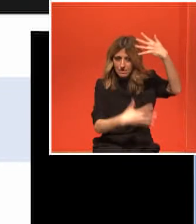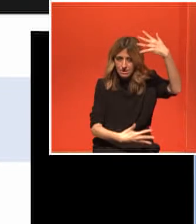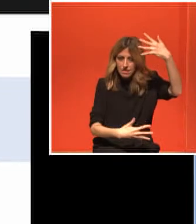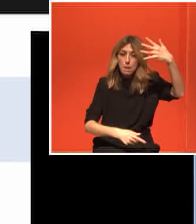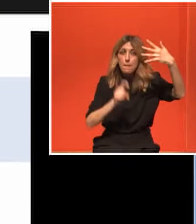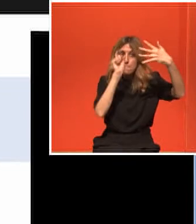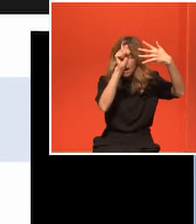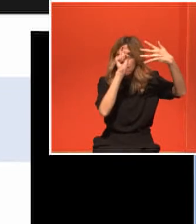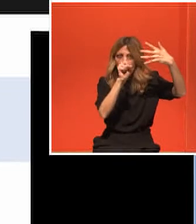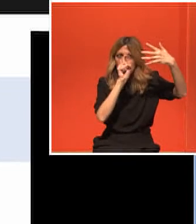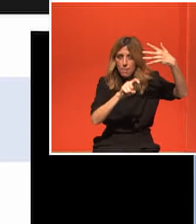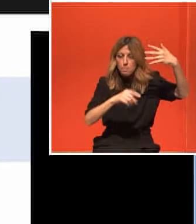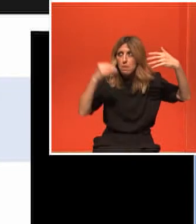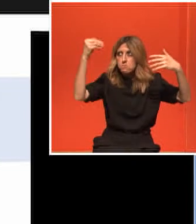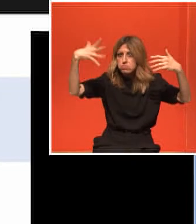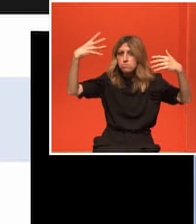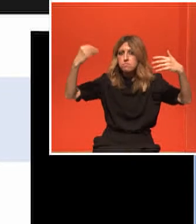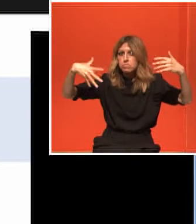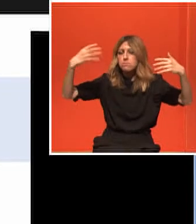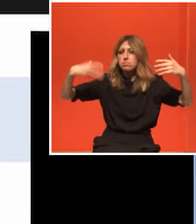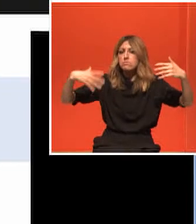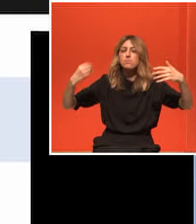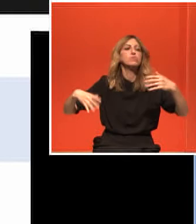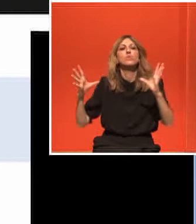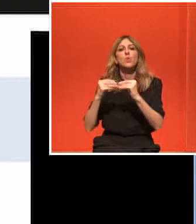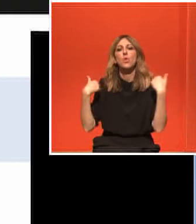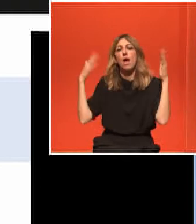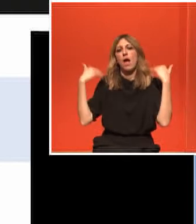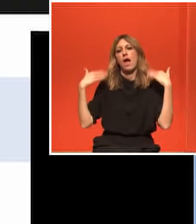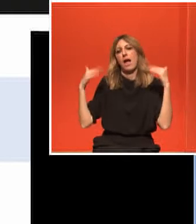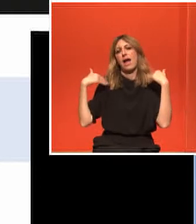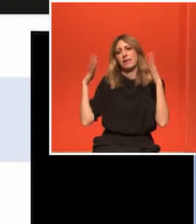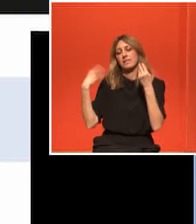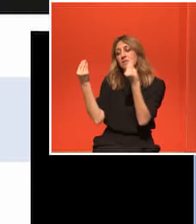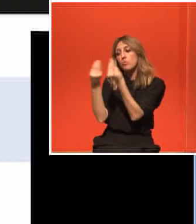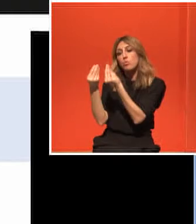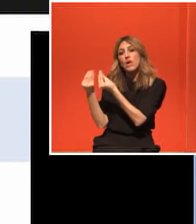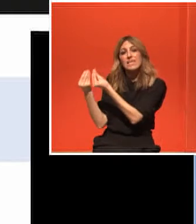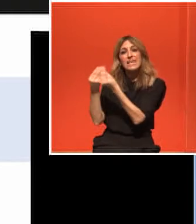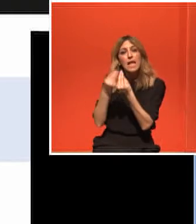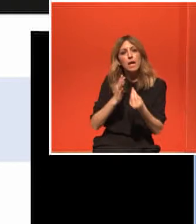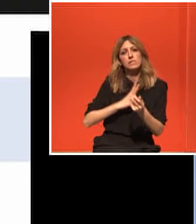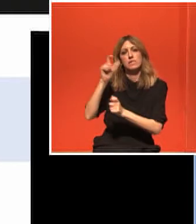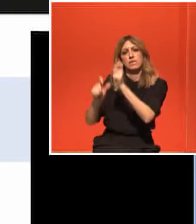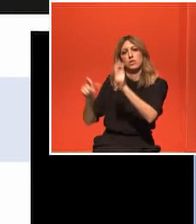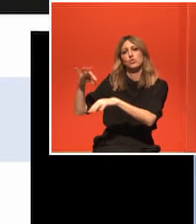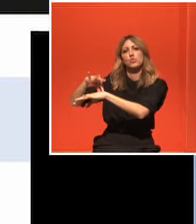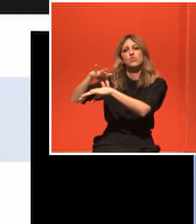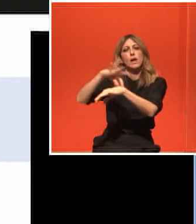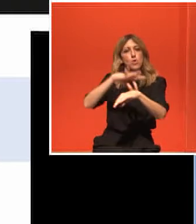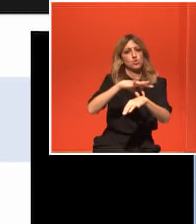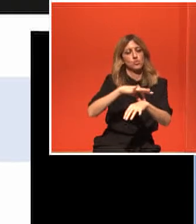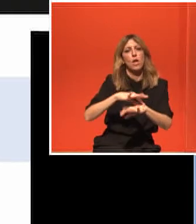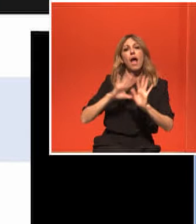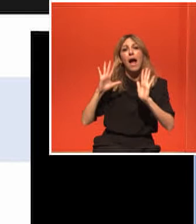θεραπευτικής άσκησης τα οποία πρέπει να υποβάλλονται οι ασθενείς εξατομικευμένα όμως. Δηλαδή δεν